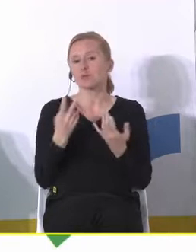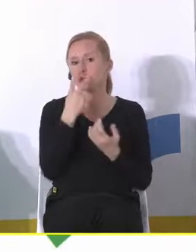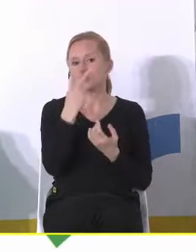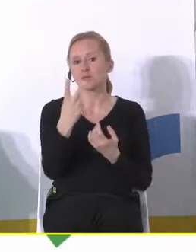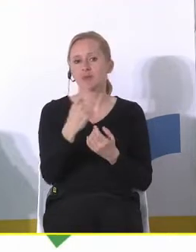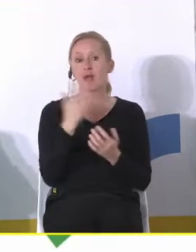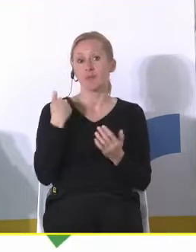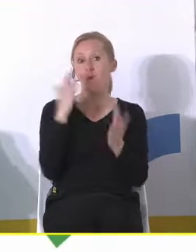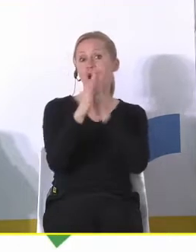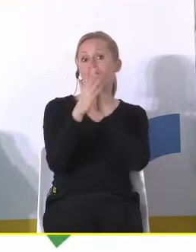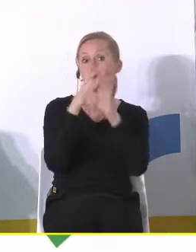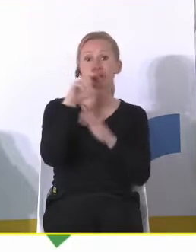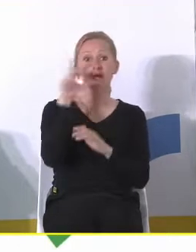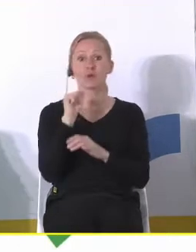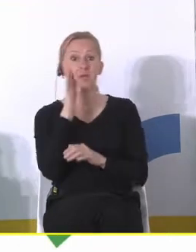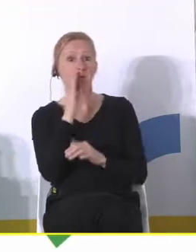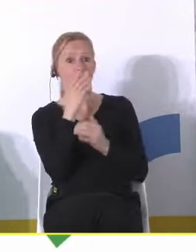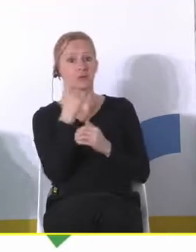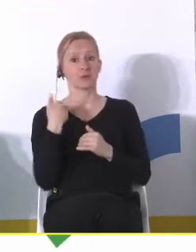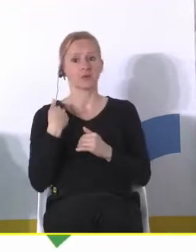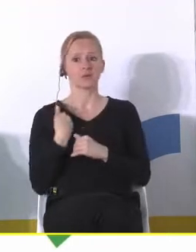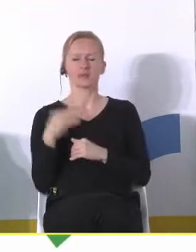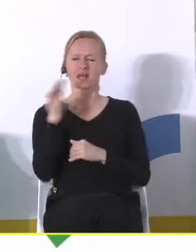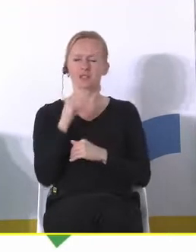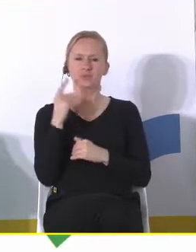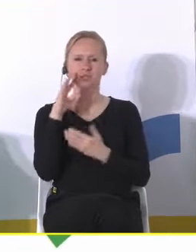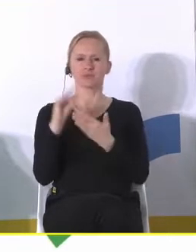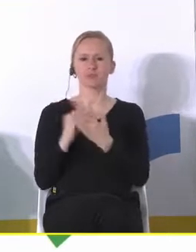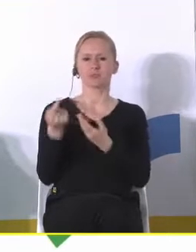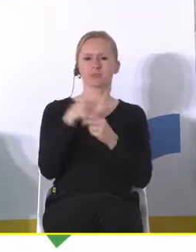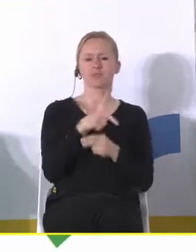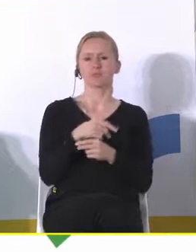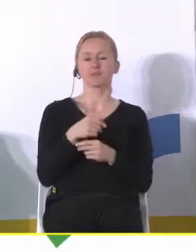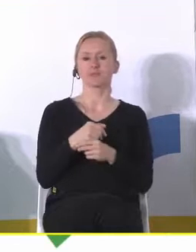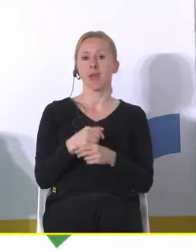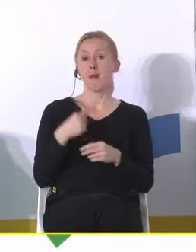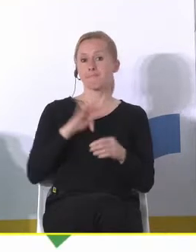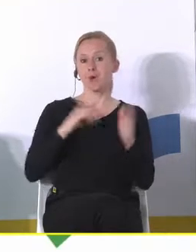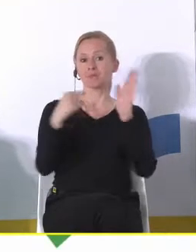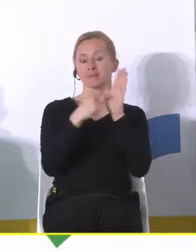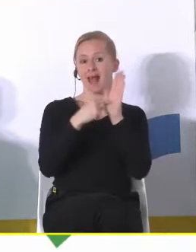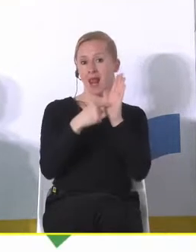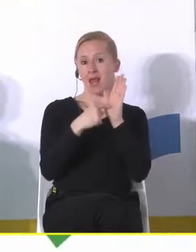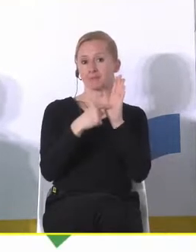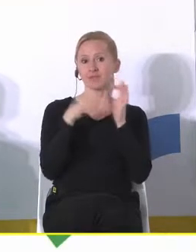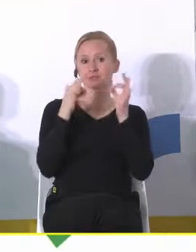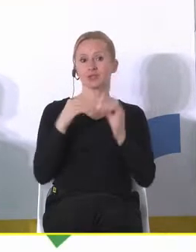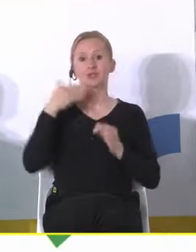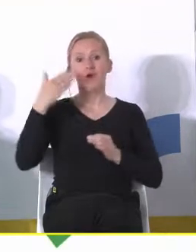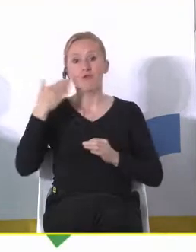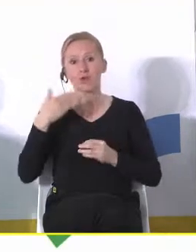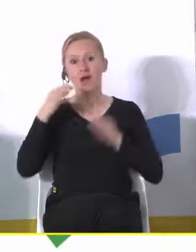podczas wojny na Ukrainie ujawniło w wielu miejscowościach, ale do tego pewnie... Tak, właśnie to chciałem powiedzieć, że moim celem jest, żebyśmy wszyscy z tego